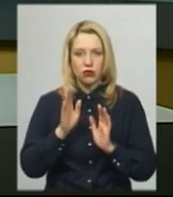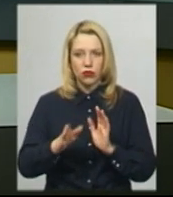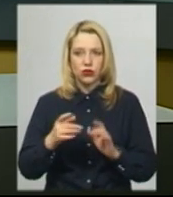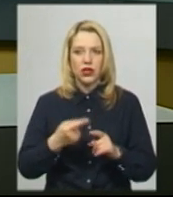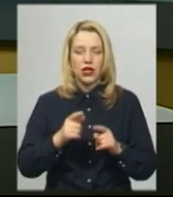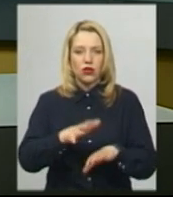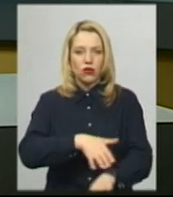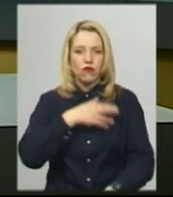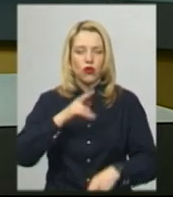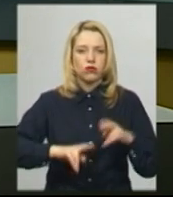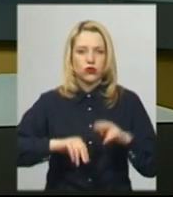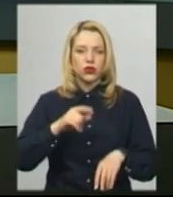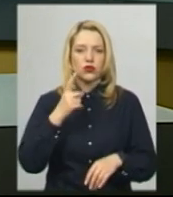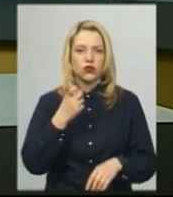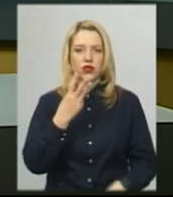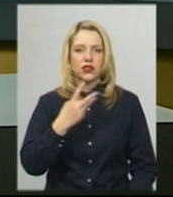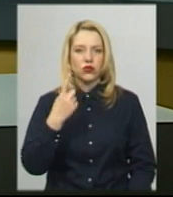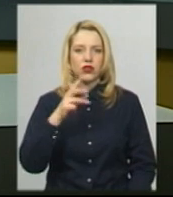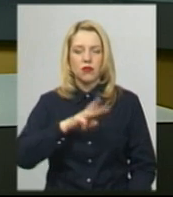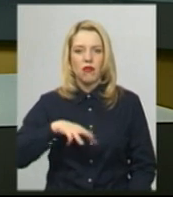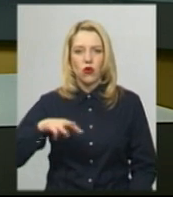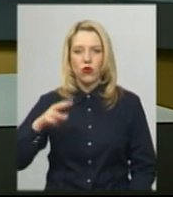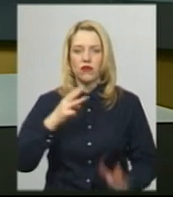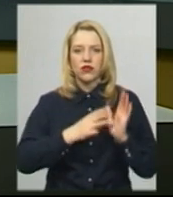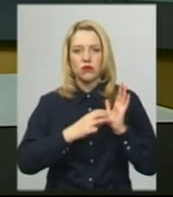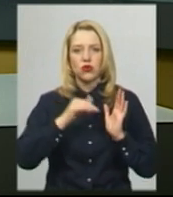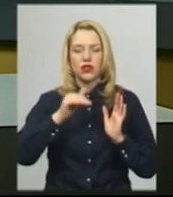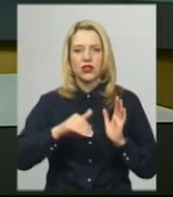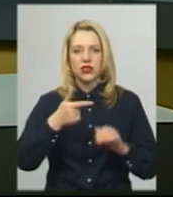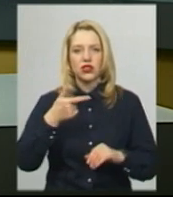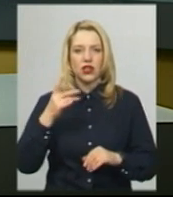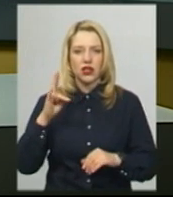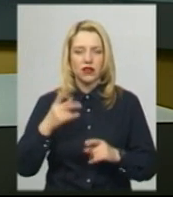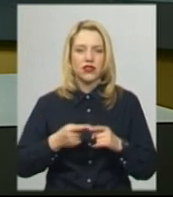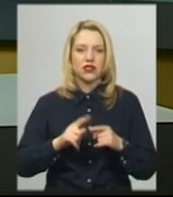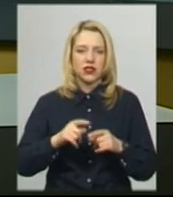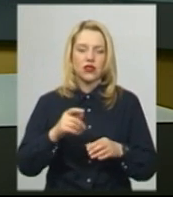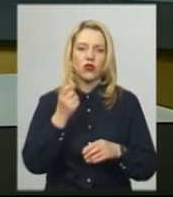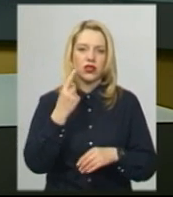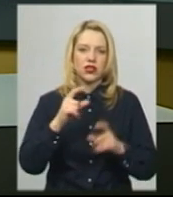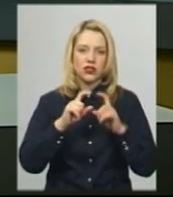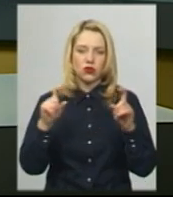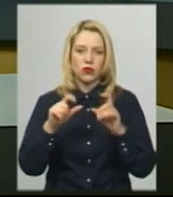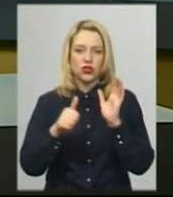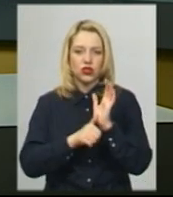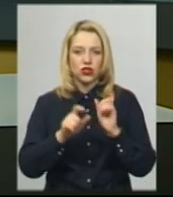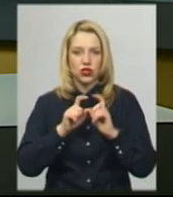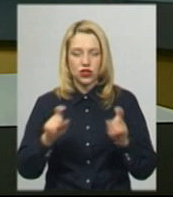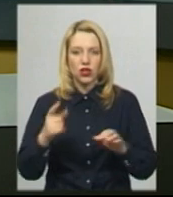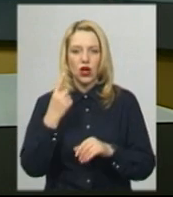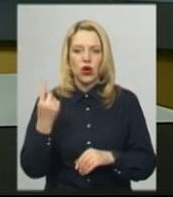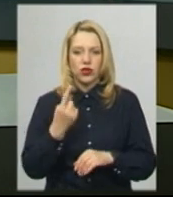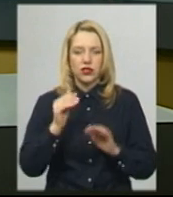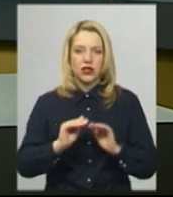спорудження довгобудів 131 мільйон 800 тисяч гривень. Серед цих 11 об'єктів – 6 шкіл, 1 дитячий